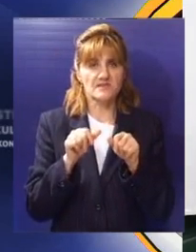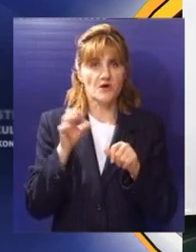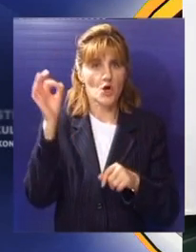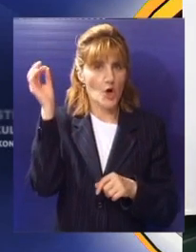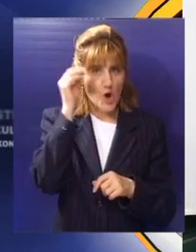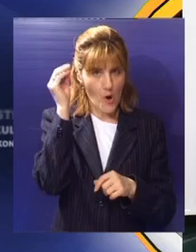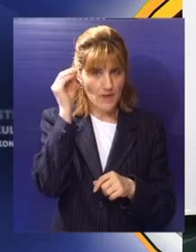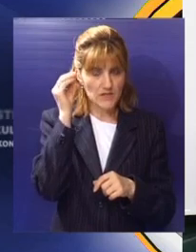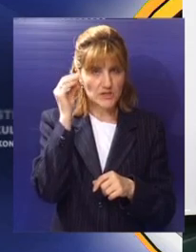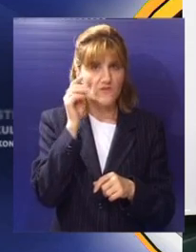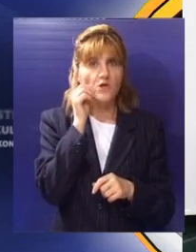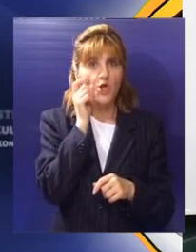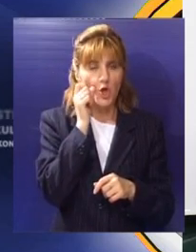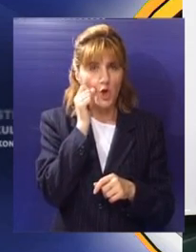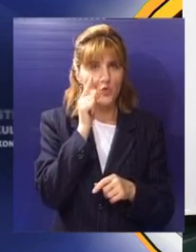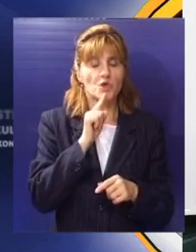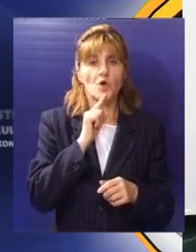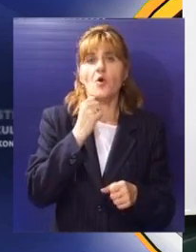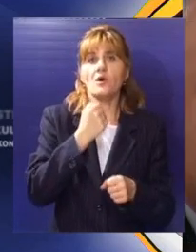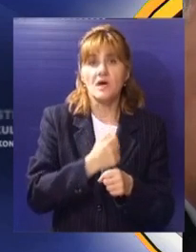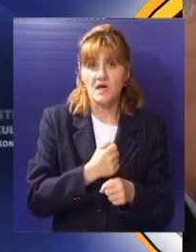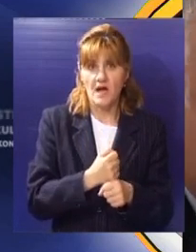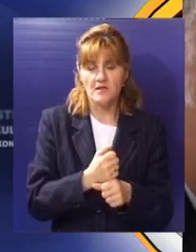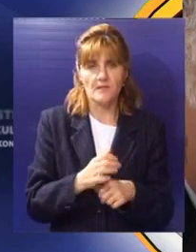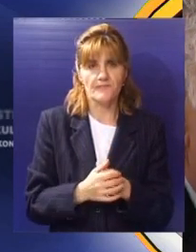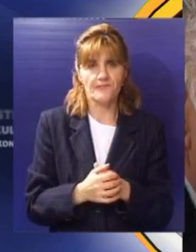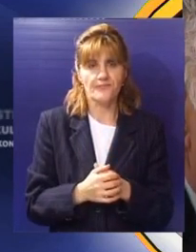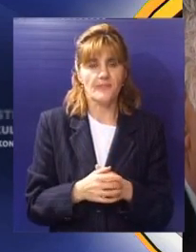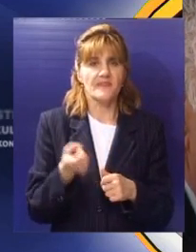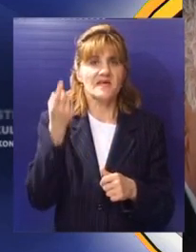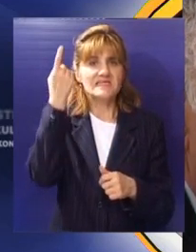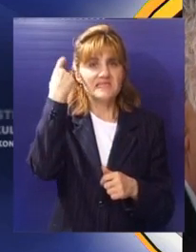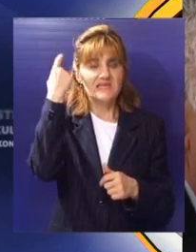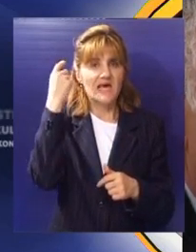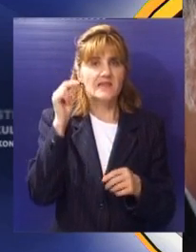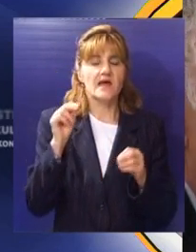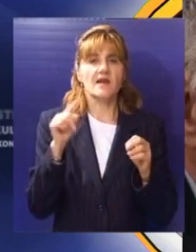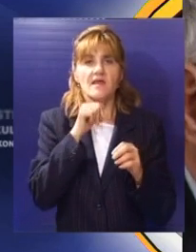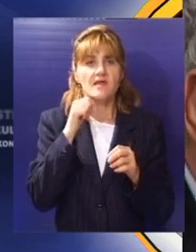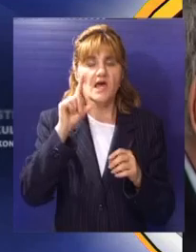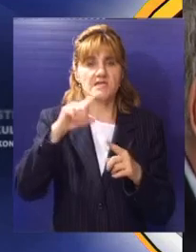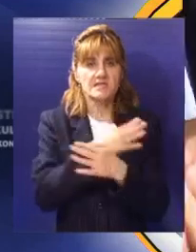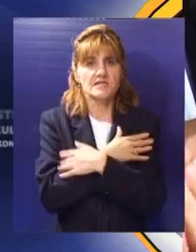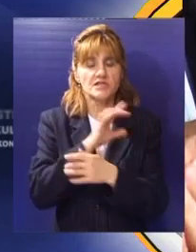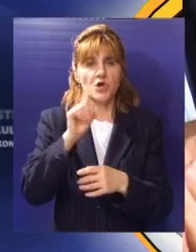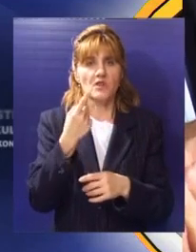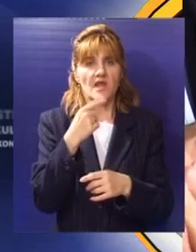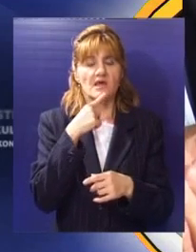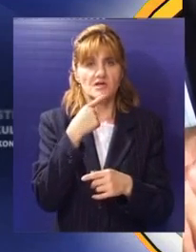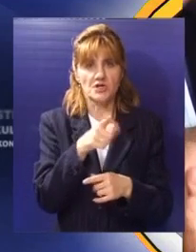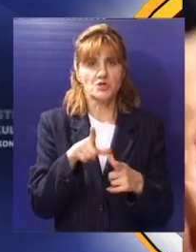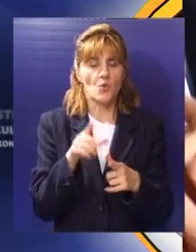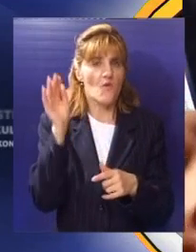o obrazovanju ljudi koji već rade. Pokrenjski sekretar za obrazovanje Zoltan Jegeš i najavio da će se naredne